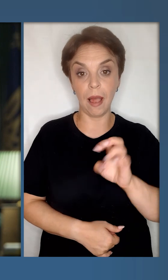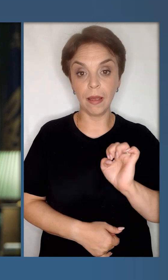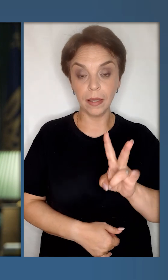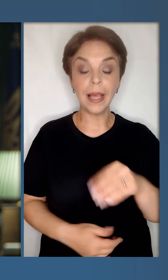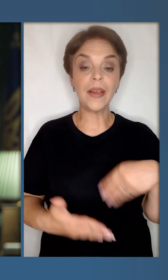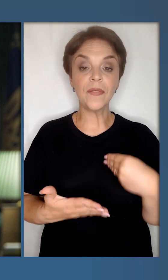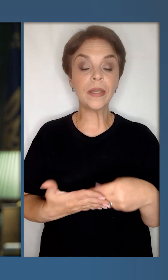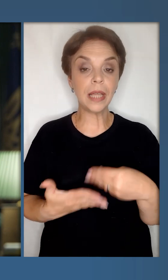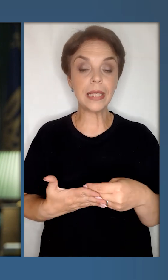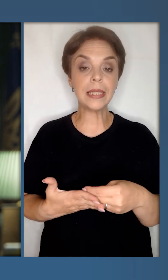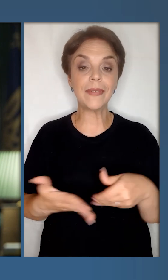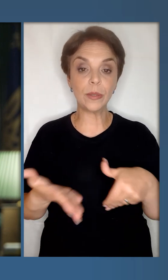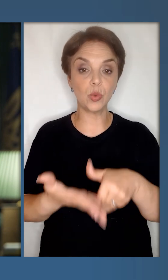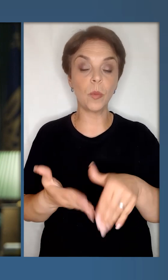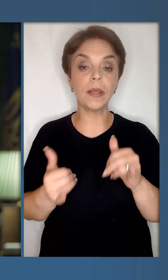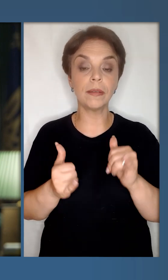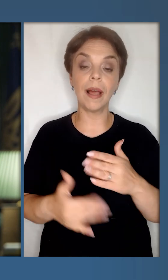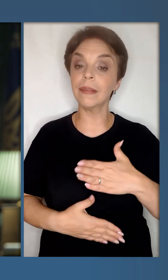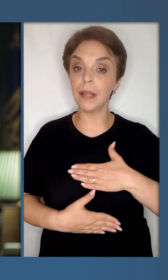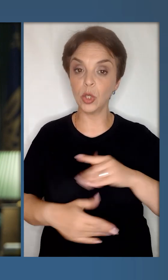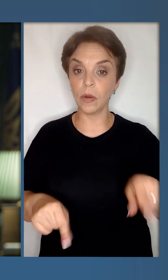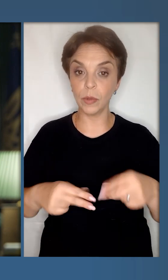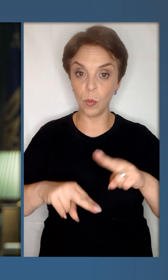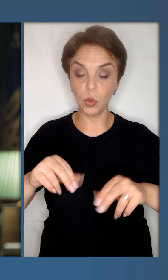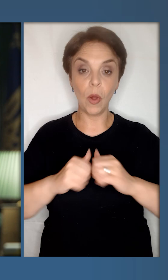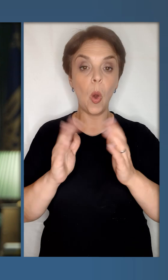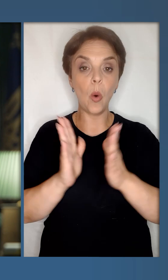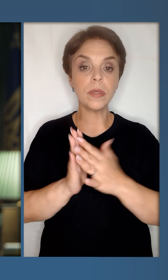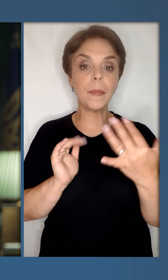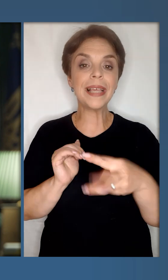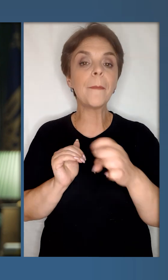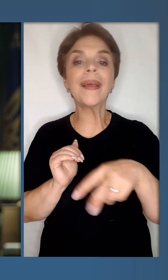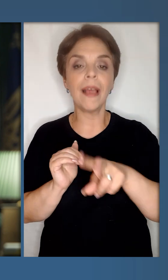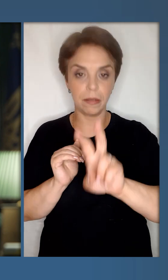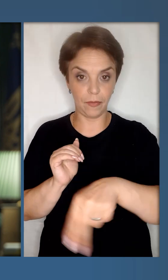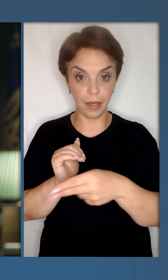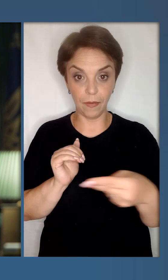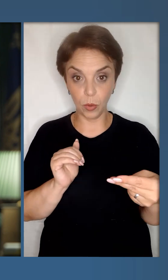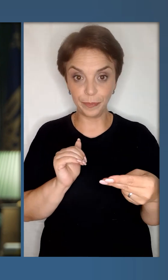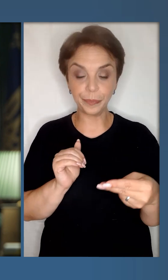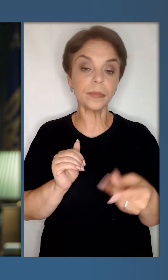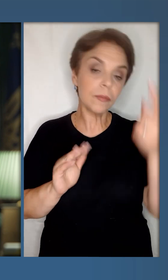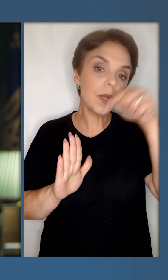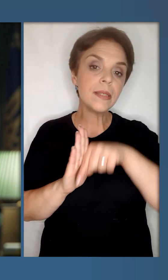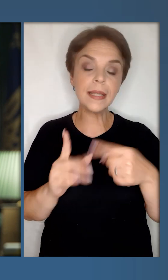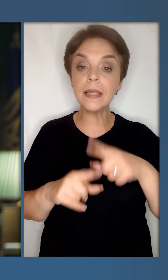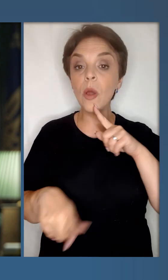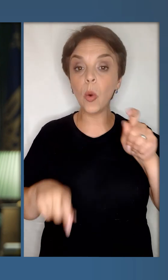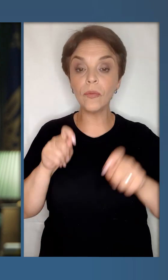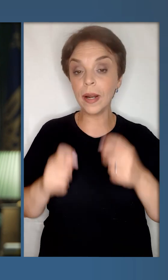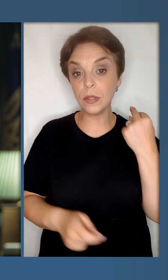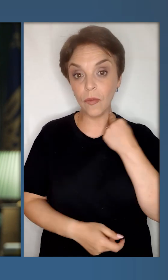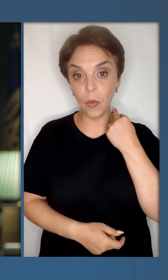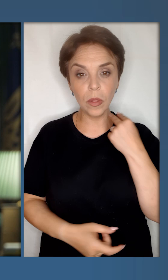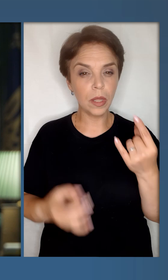Фондерляйн – фінансовий інструмент для нашої відбудови обсягом 50 млрд євро. Сенс цієї